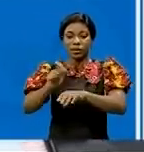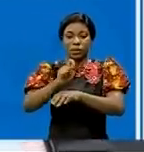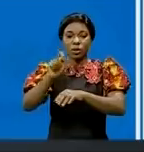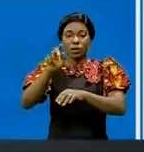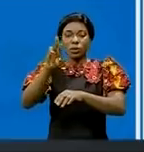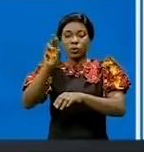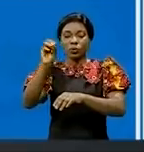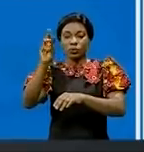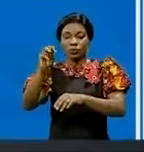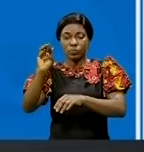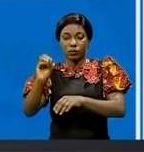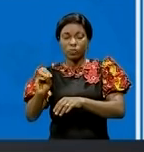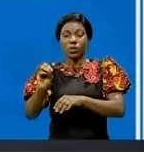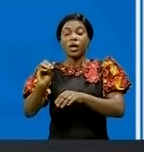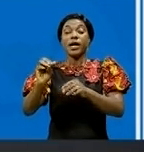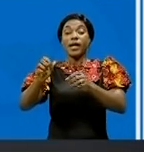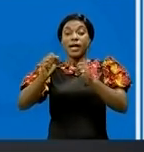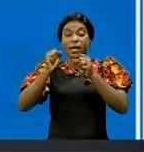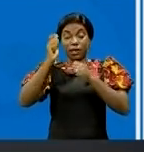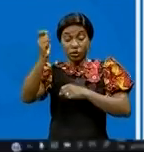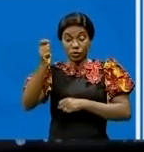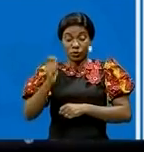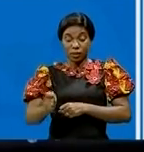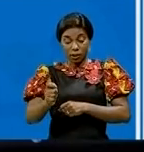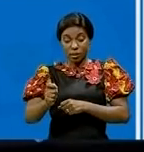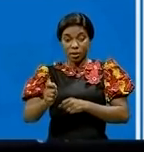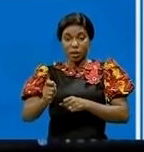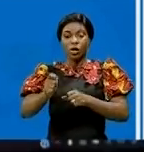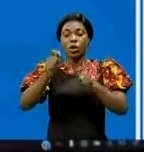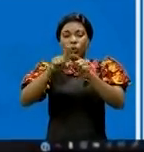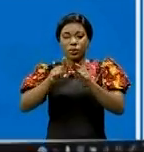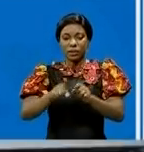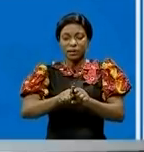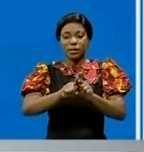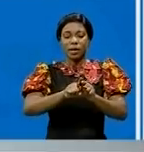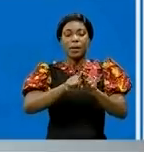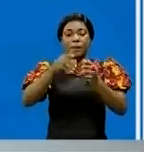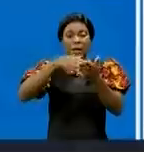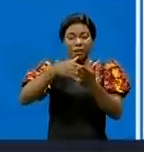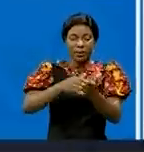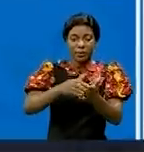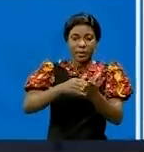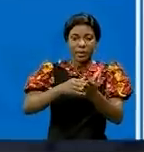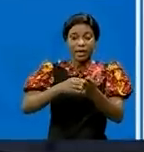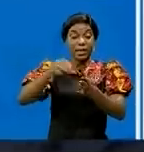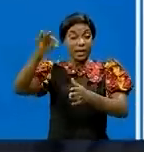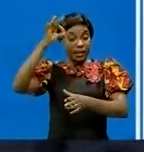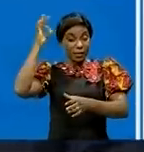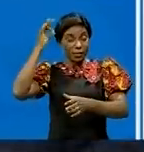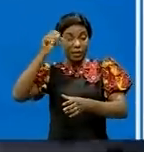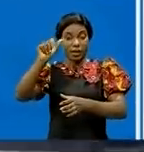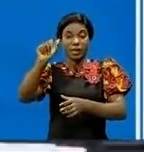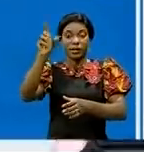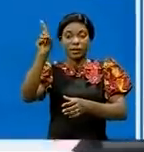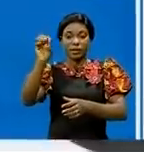où les forces armées de la République démocratique du Congo ont neutralisé deux éléments ADF, parmi ceux qui ont attaqué le 7 juin